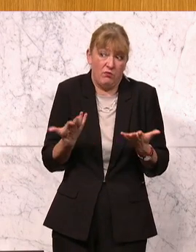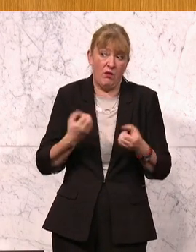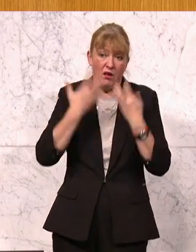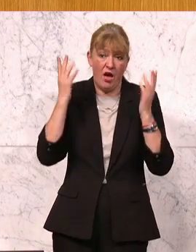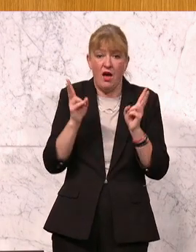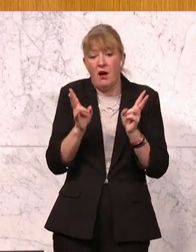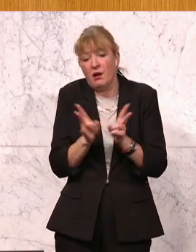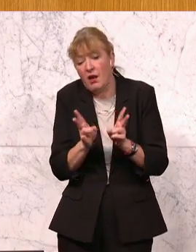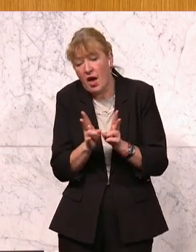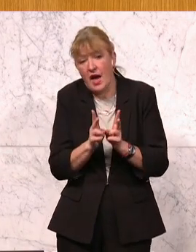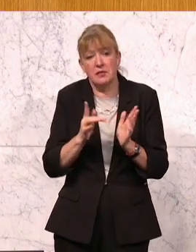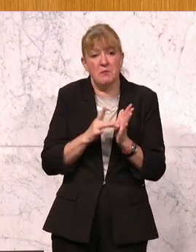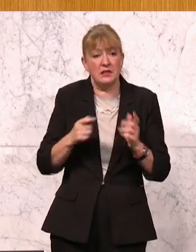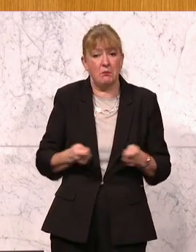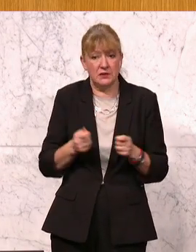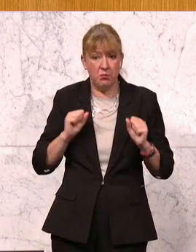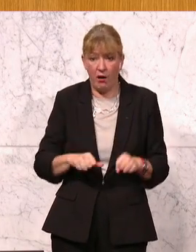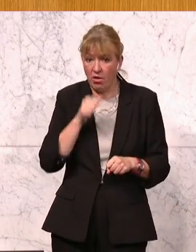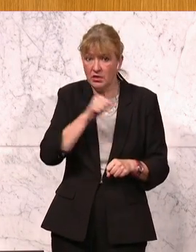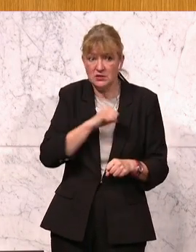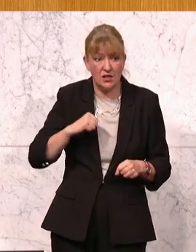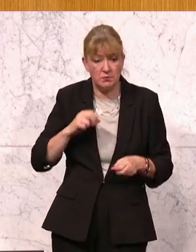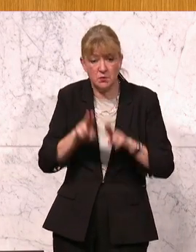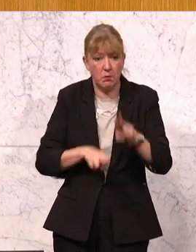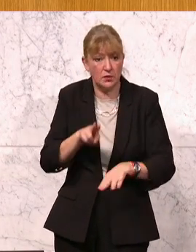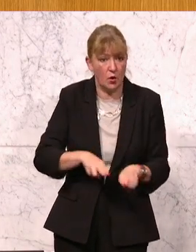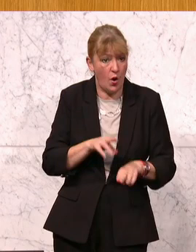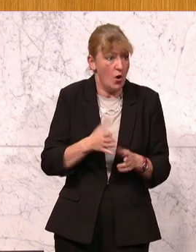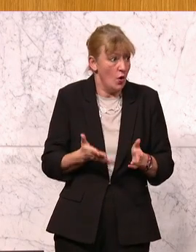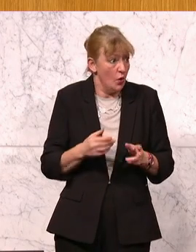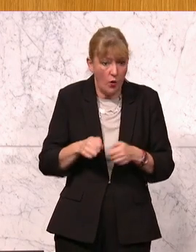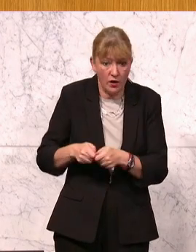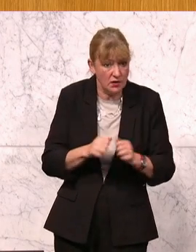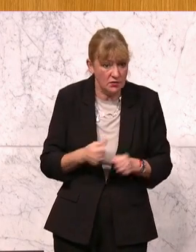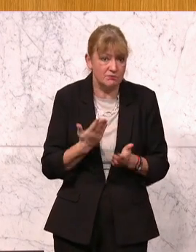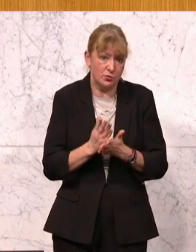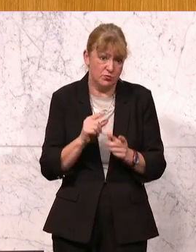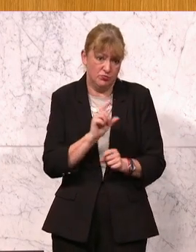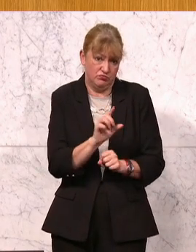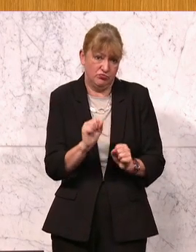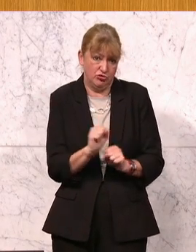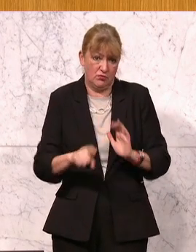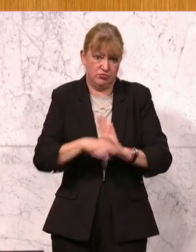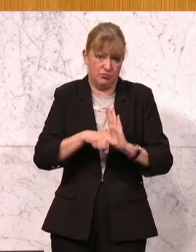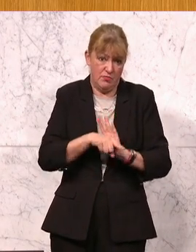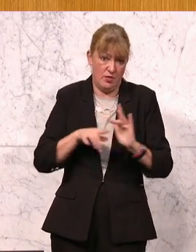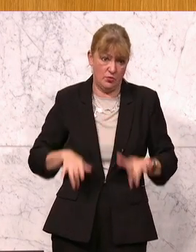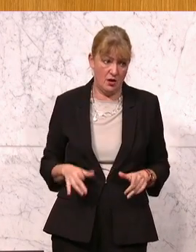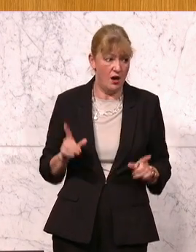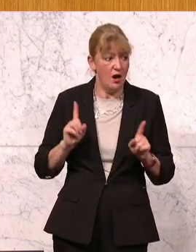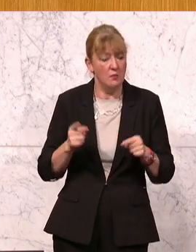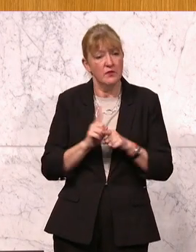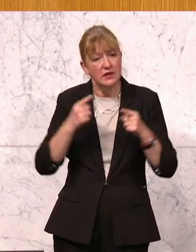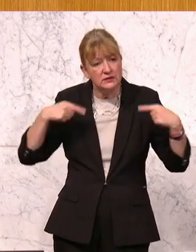Mittelbetriebe nicht leisten und selber organisieren und sind somit massiv benachteiligt. Hier für gleichen Zugang zu